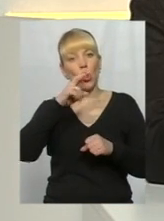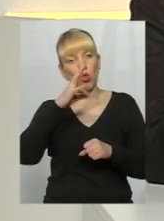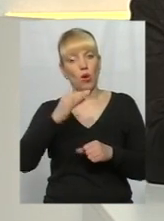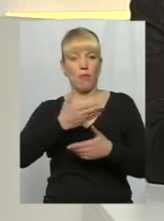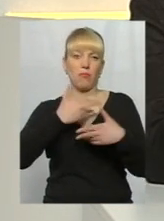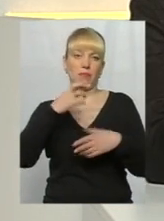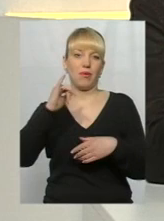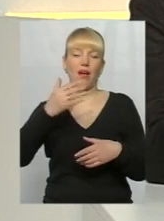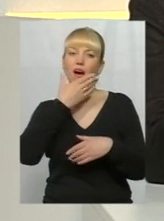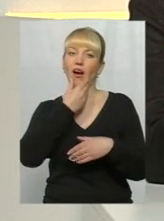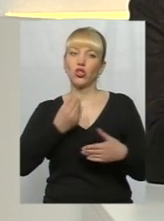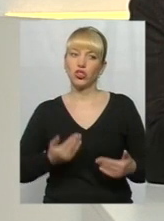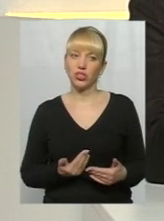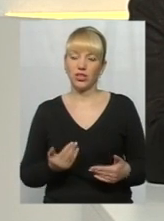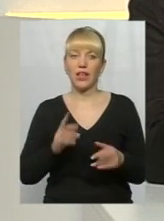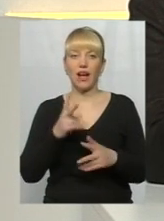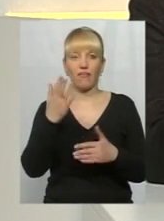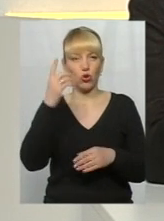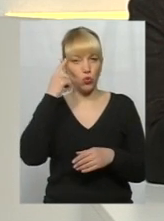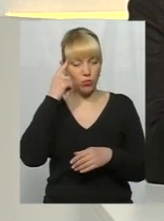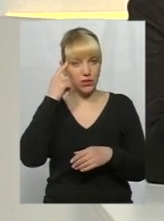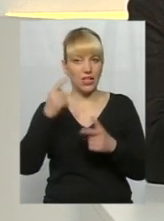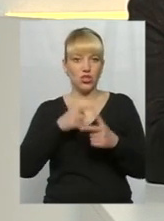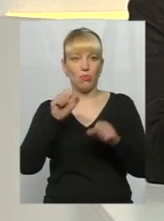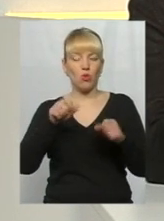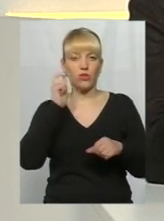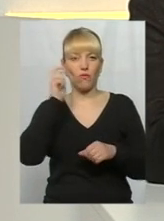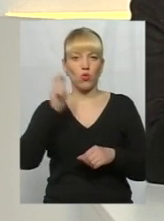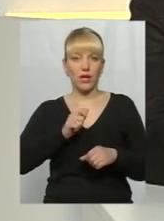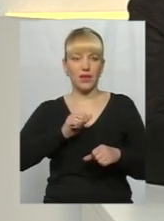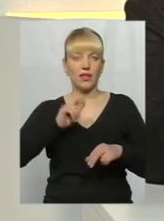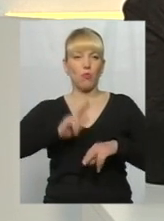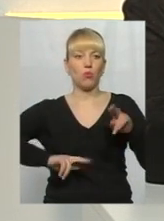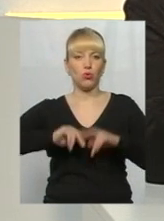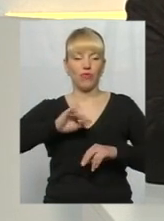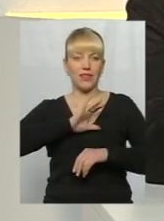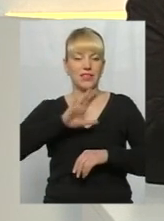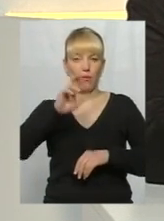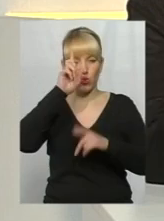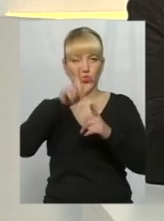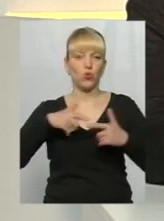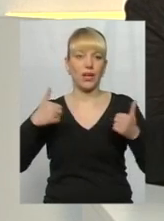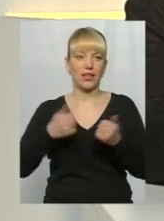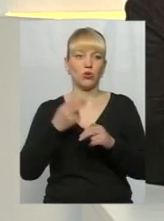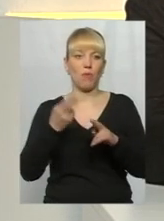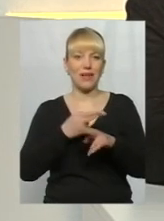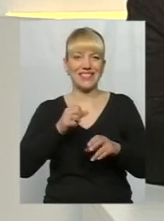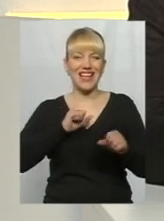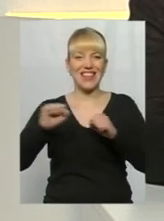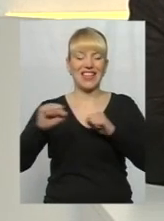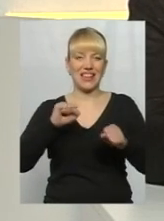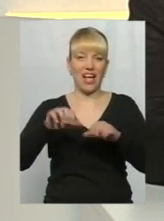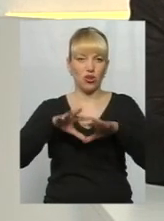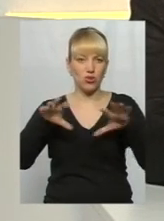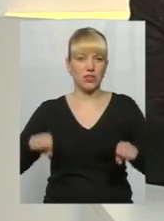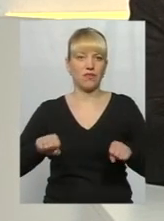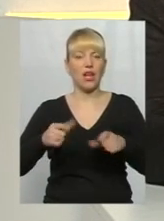як ви думаєте, чи можна в Україні побудувати заможну країну без диктаторства, чи все ж таки нам